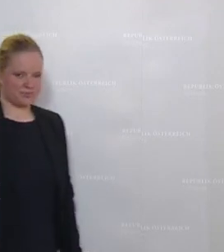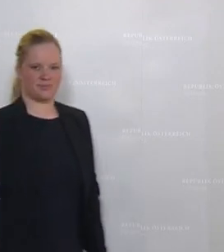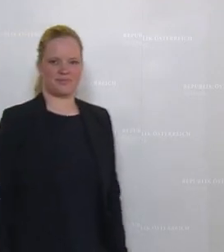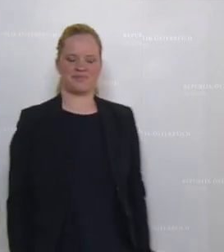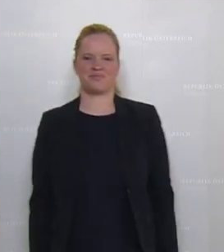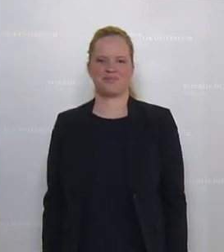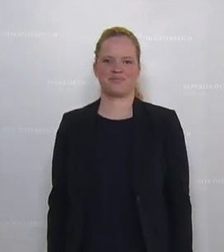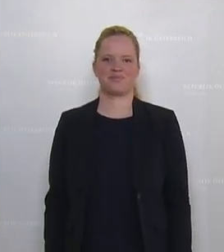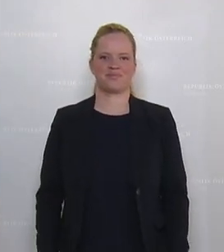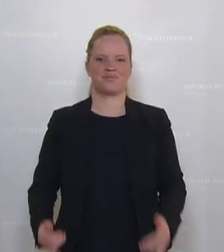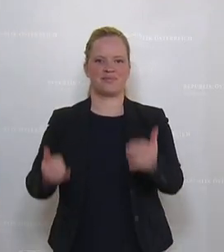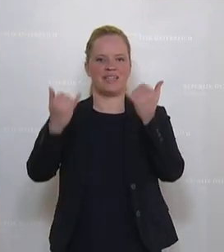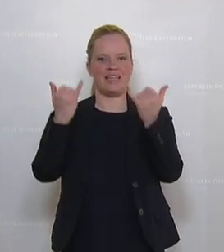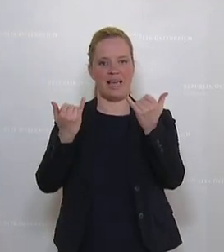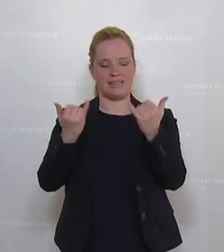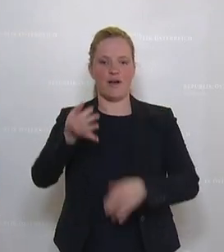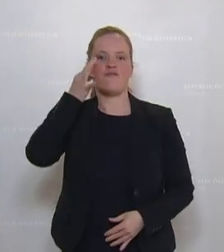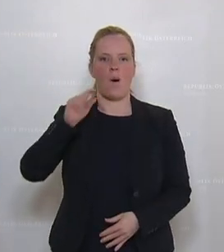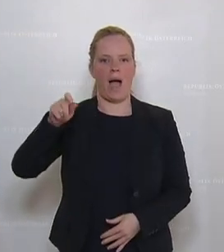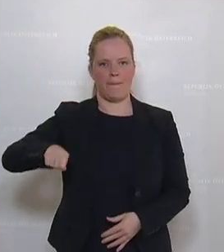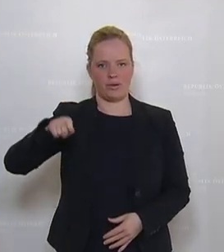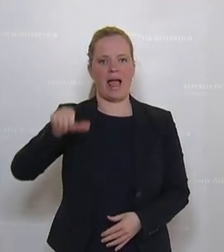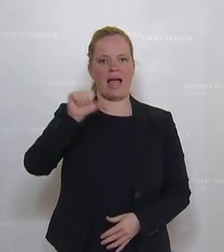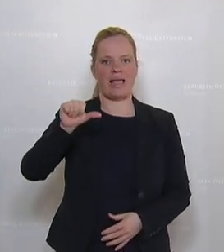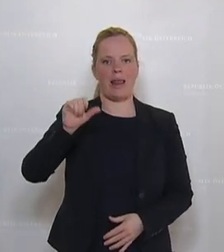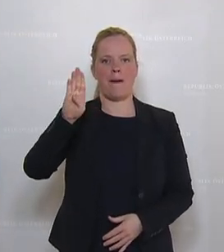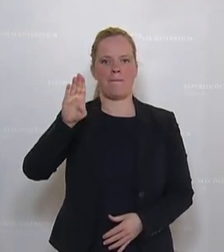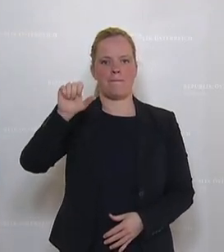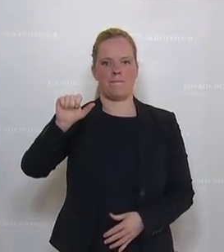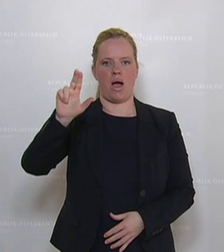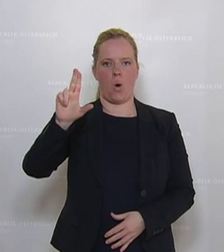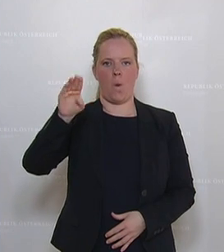Am Wort ist die Frau Abgeordnete Angela Baumgartner. Bitte schön, Frau Abgeordnete.